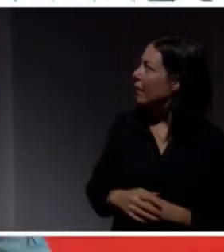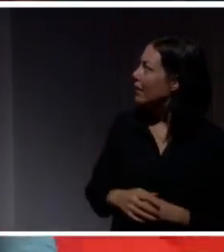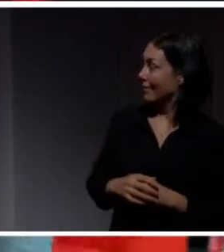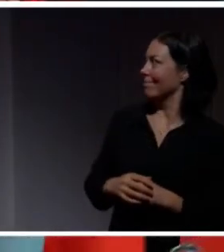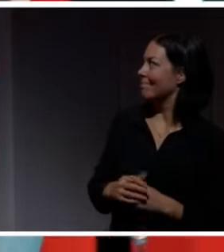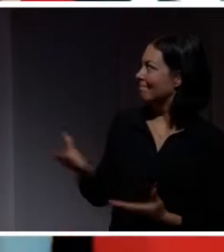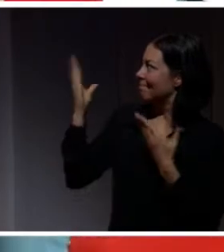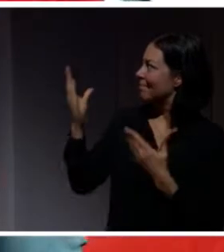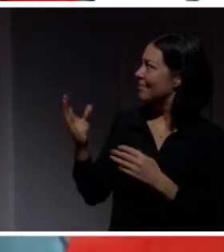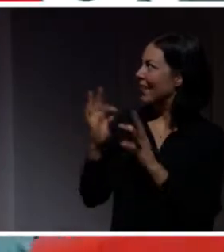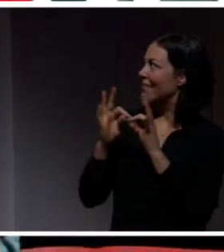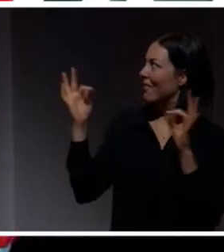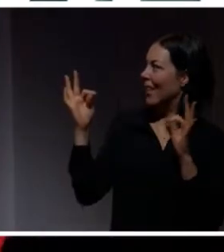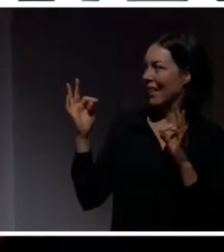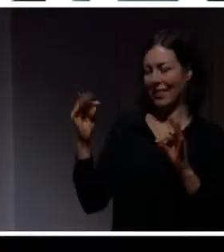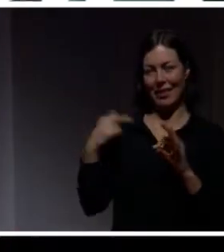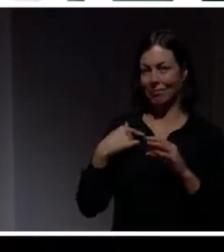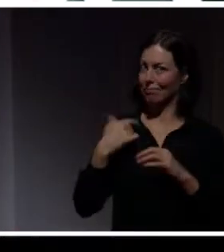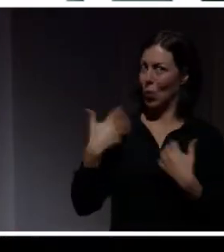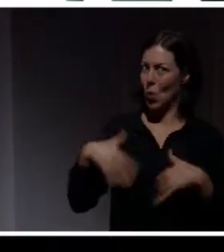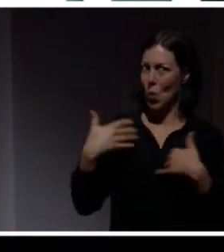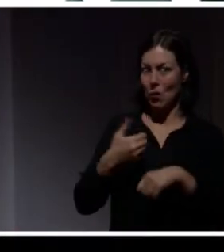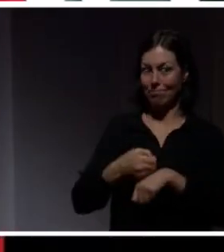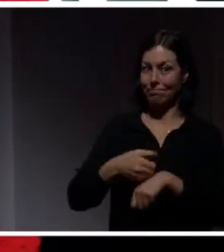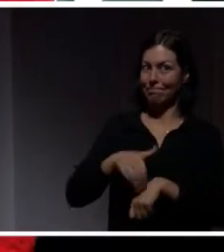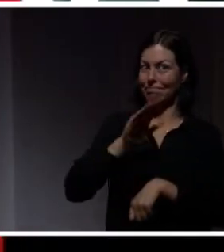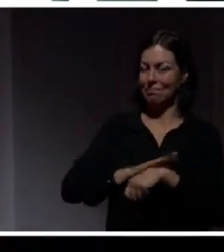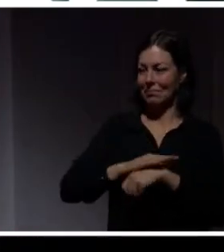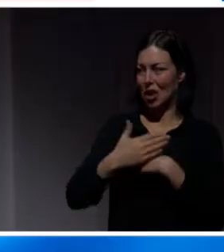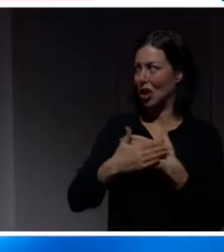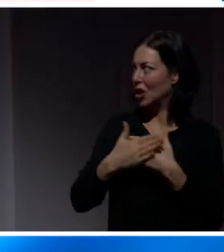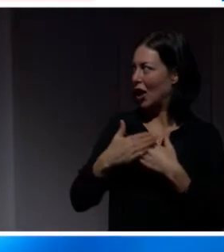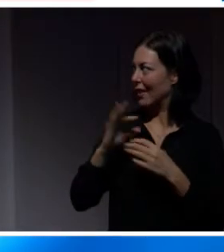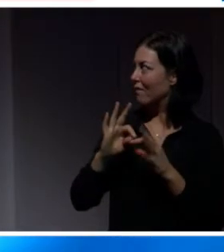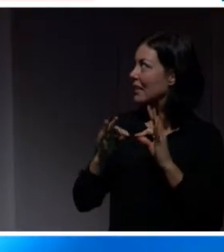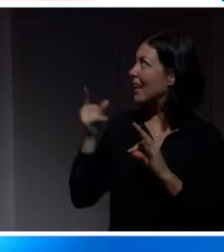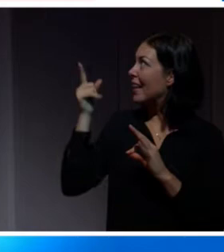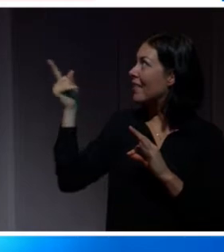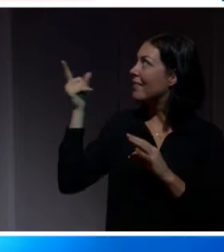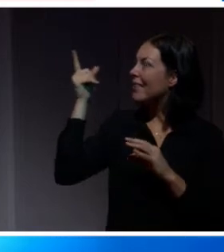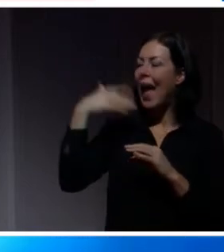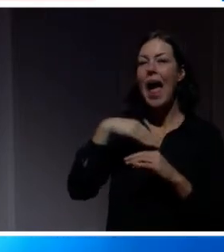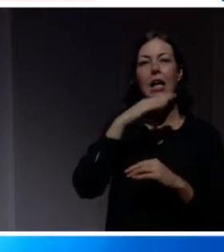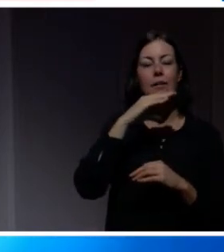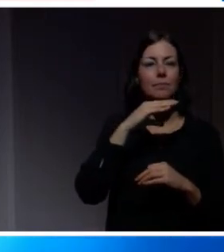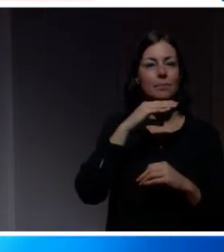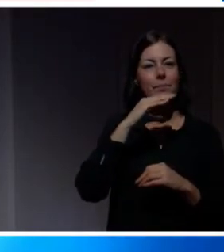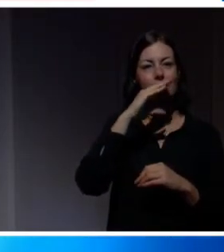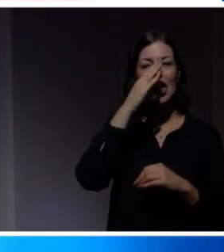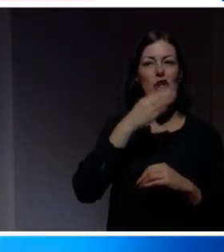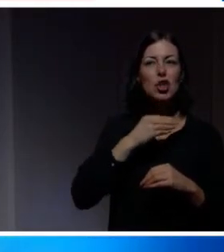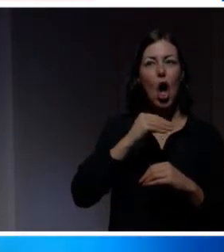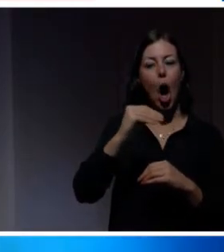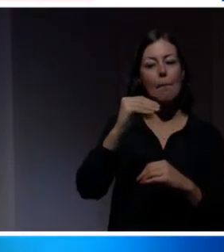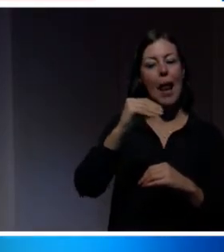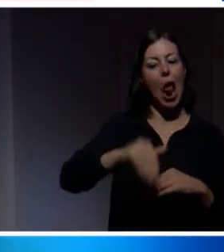Kolla. Kolla vilket datasnitt det är. Hon fixar bilden. Exakt. Det där är för övrigt en snabelapa. Det är alltså ett snabel-a